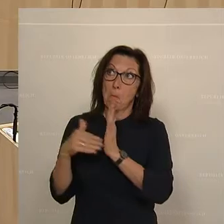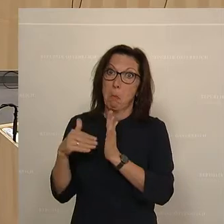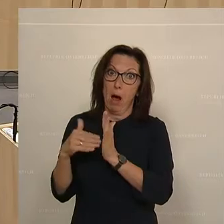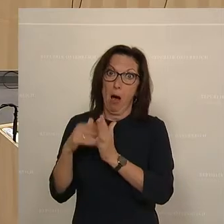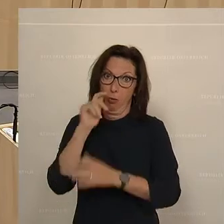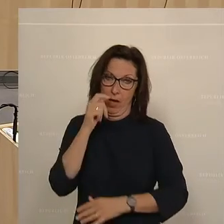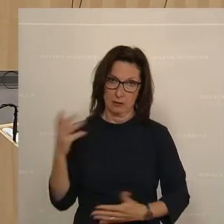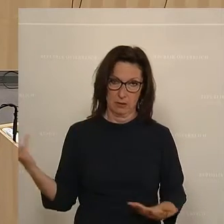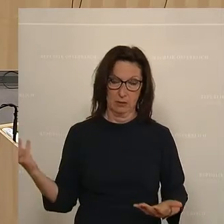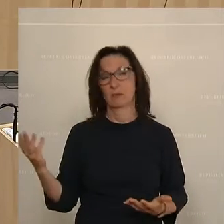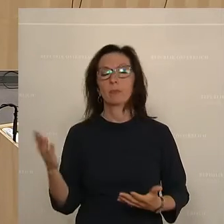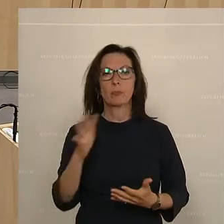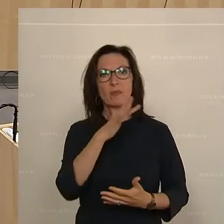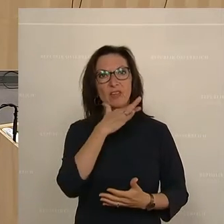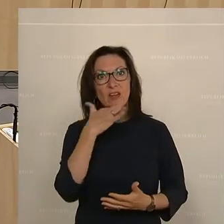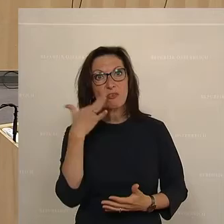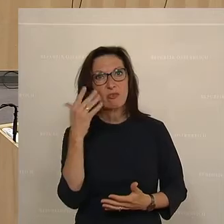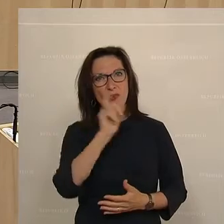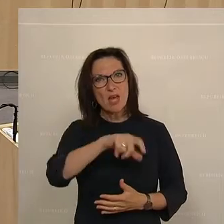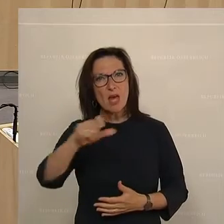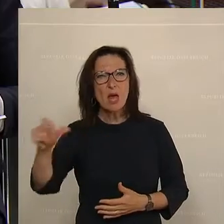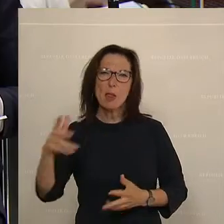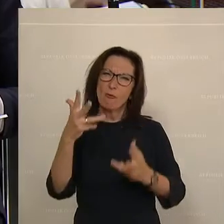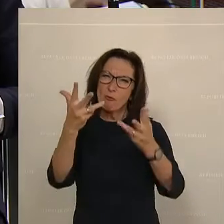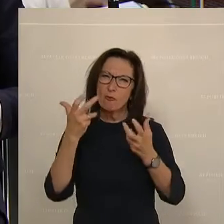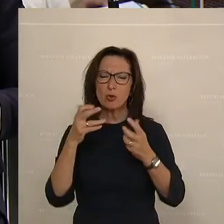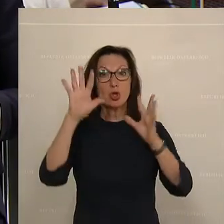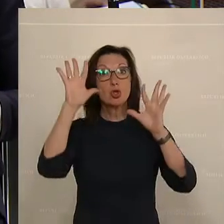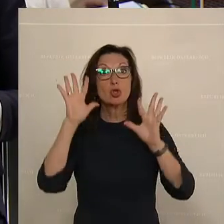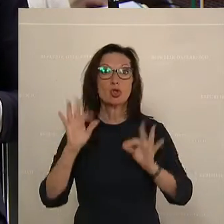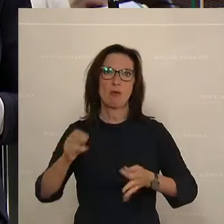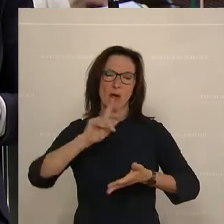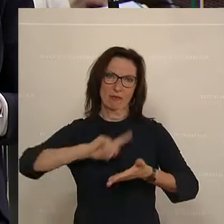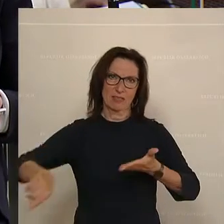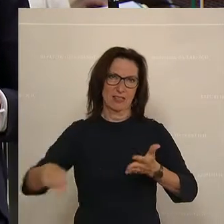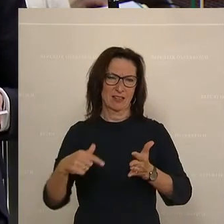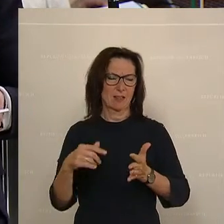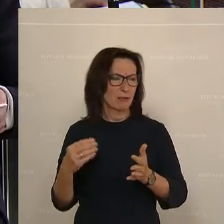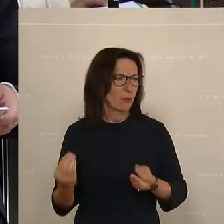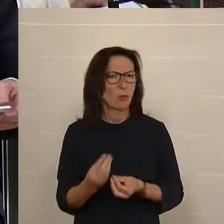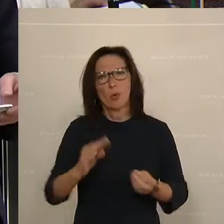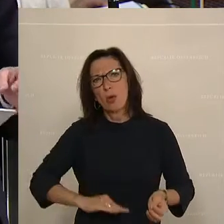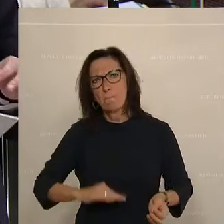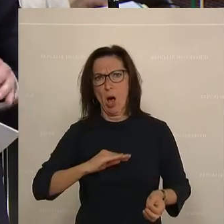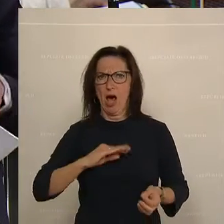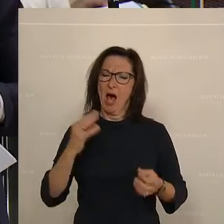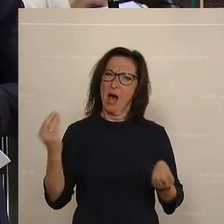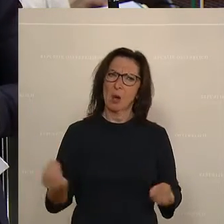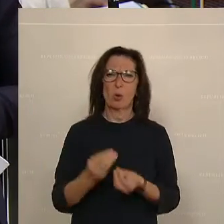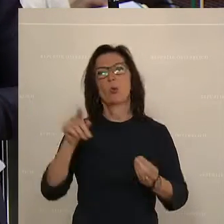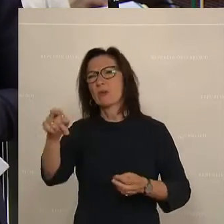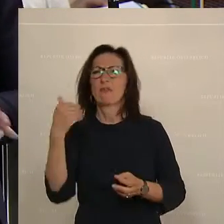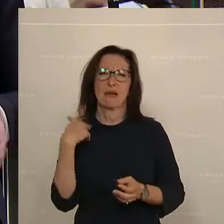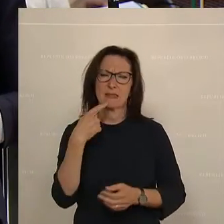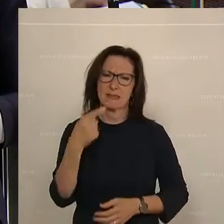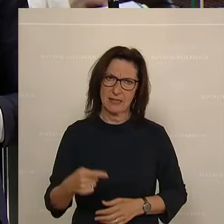viele sich den sofortigen Verzicht wünschen, aus moralischen Gründen, aus den Gründen, die Sie genannt haben, wir